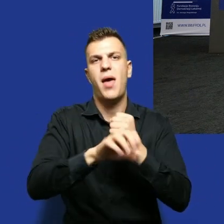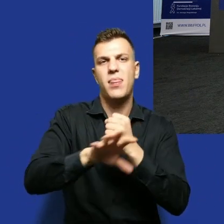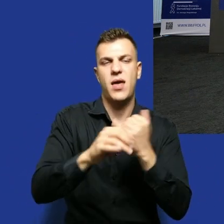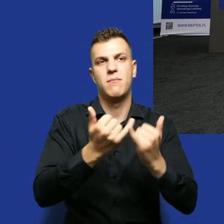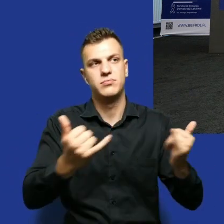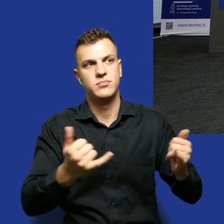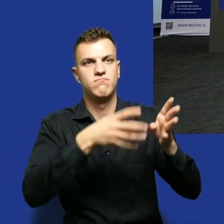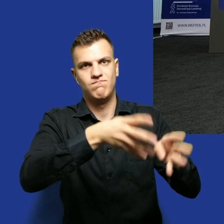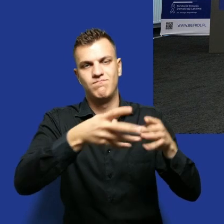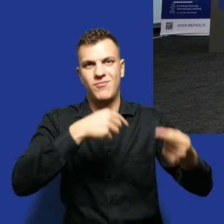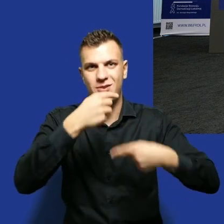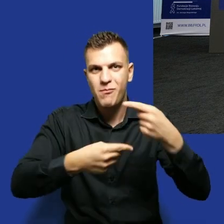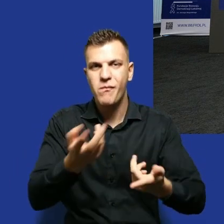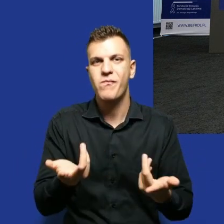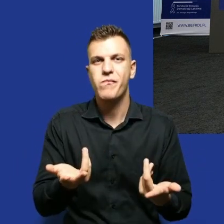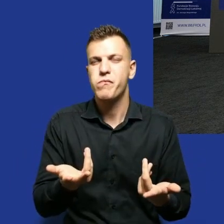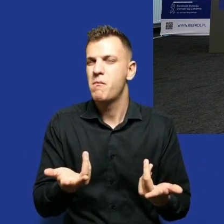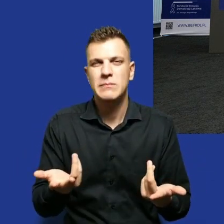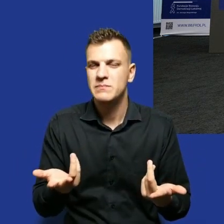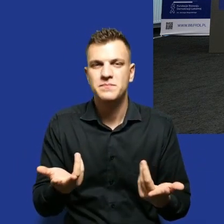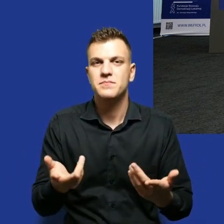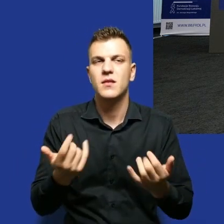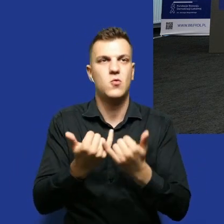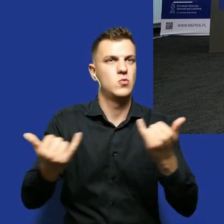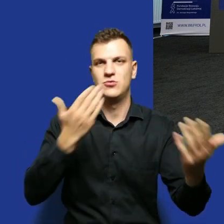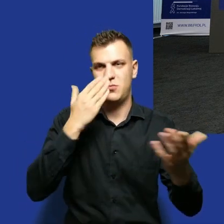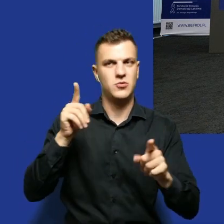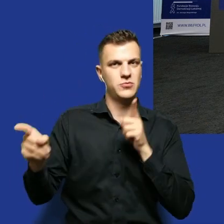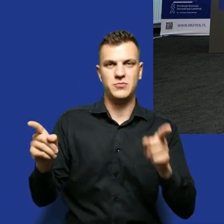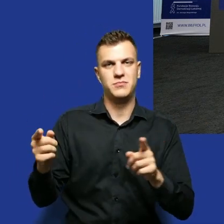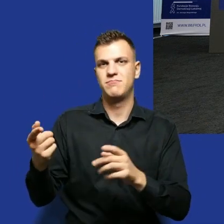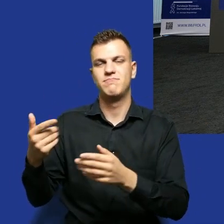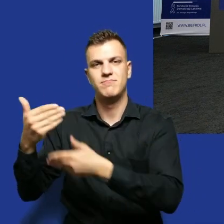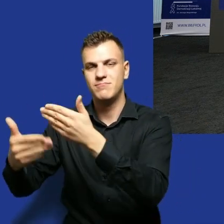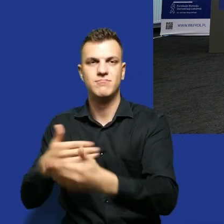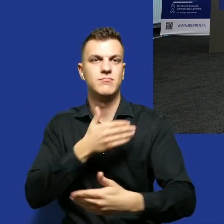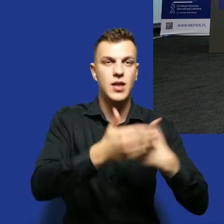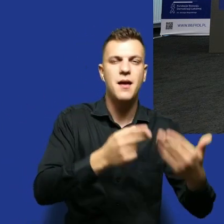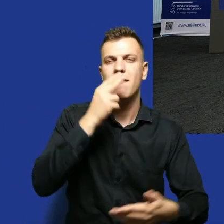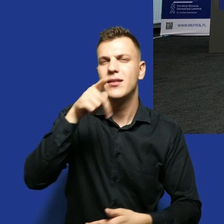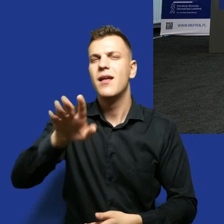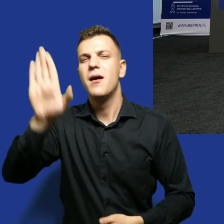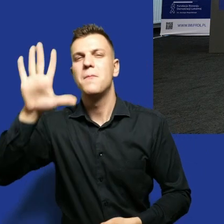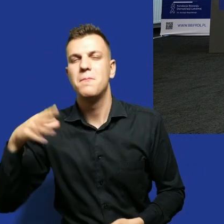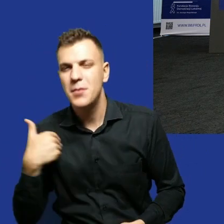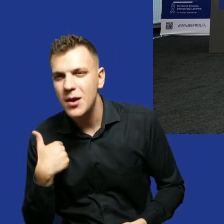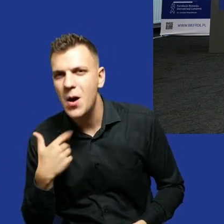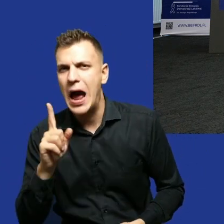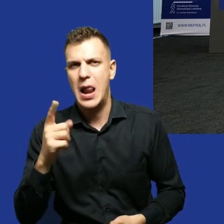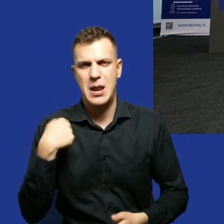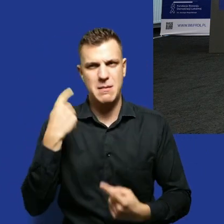powiązań, także w różnoroki sposób. Ja widziałam, że się już zgłaszałaś, ale tak zastanawiałam się, czy